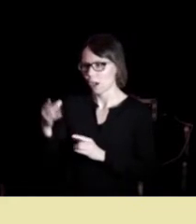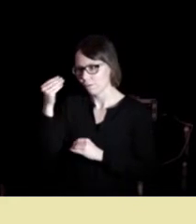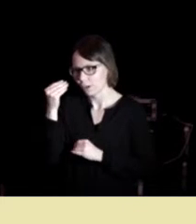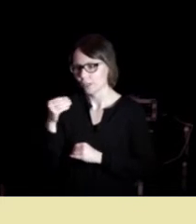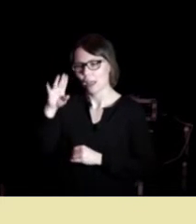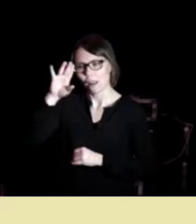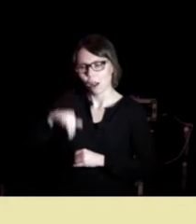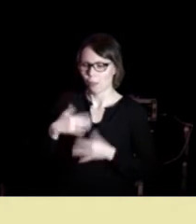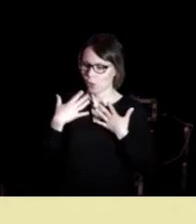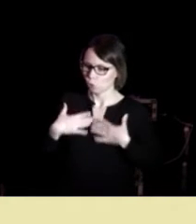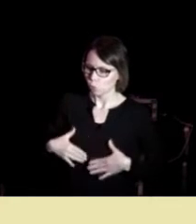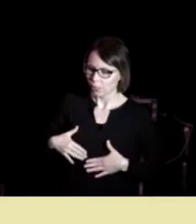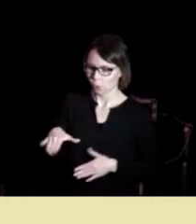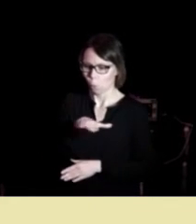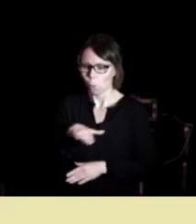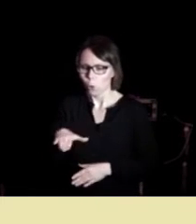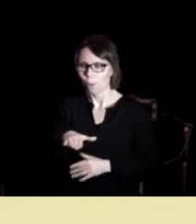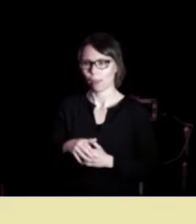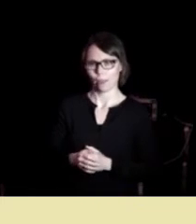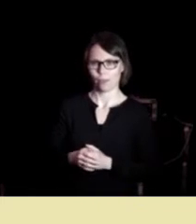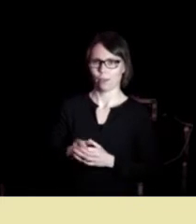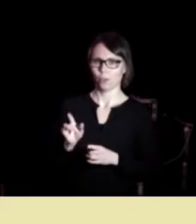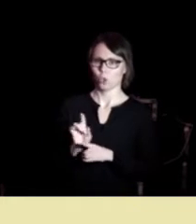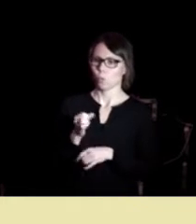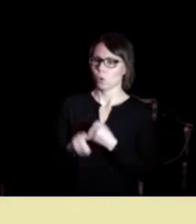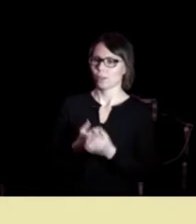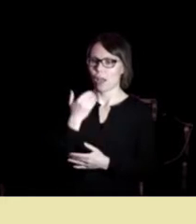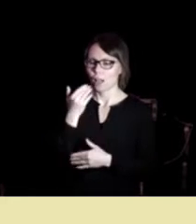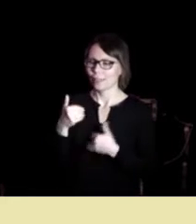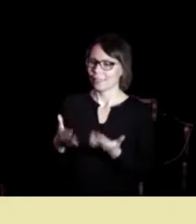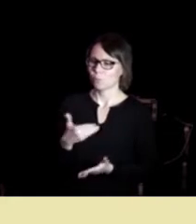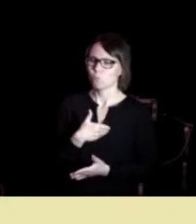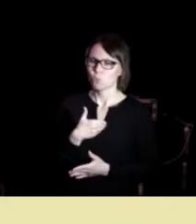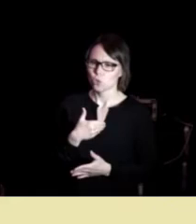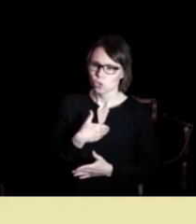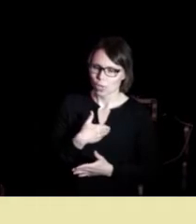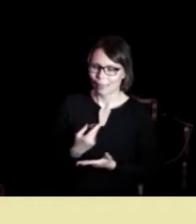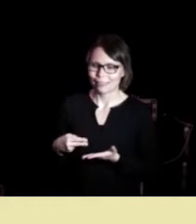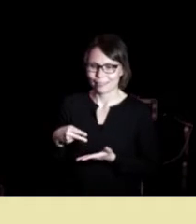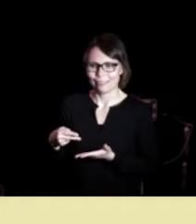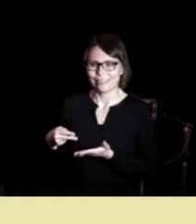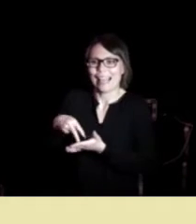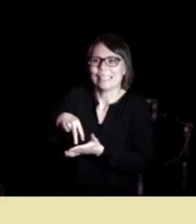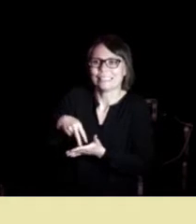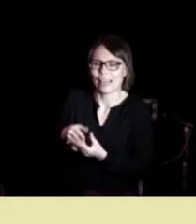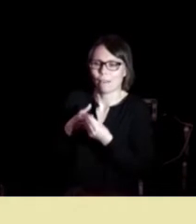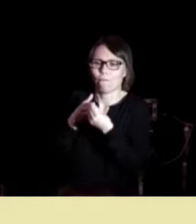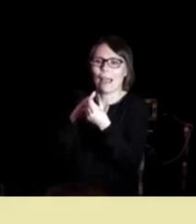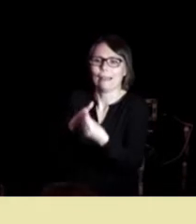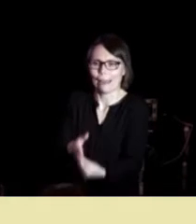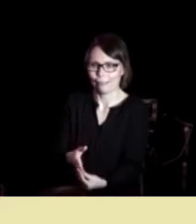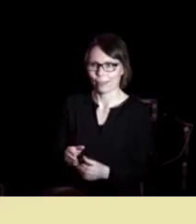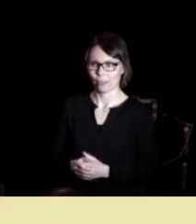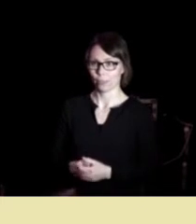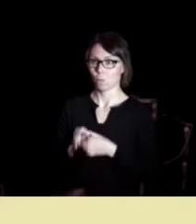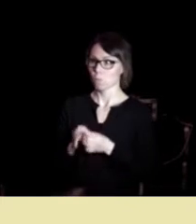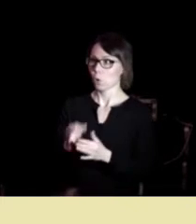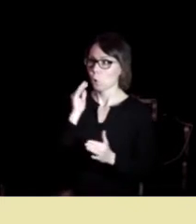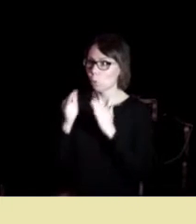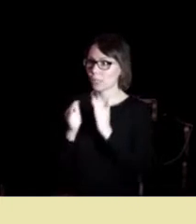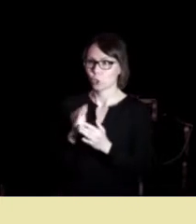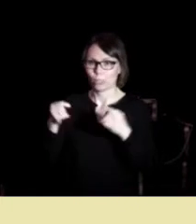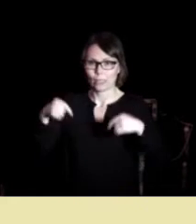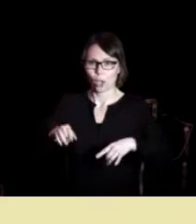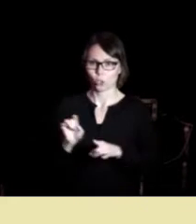anatomien i området noe som gjør at det alltid gis mye til stedeveiledning men når det gjelder kommunikasjon i dag